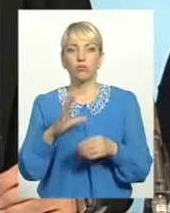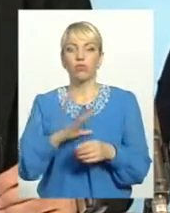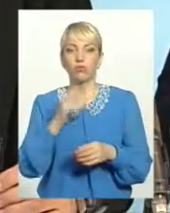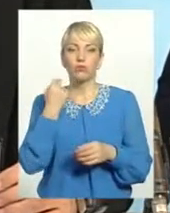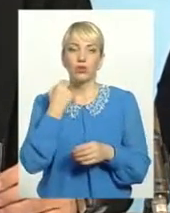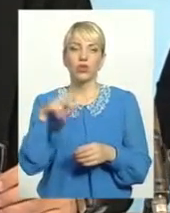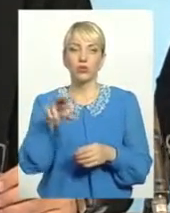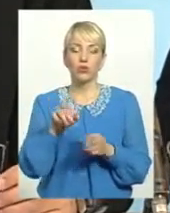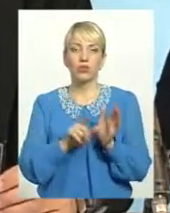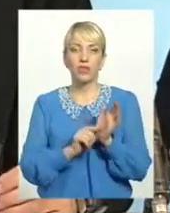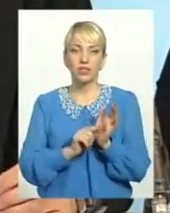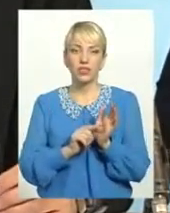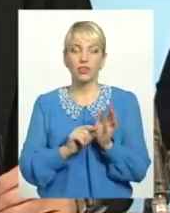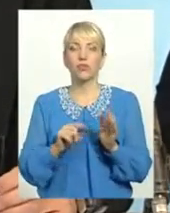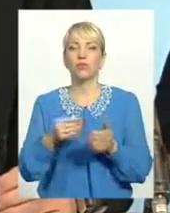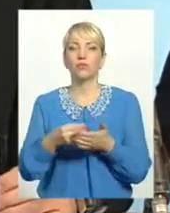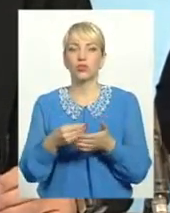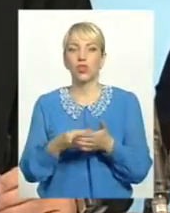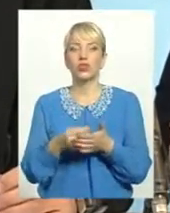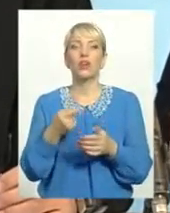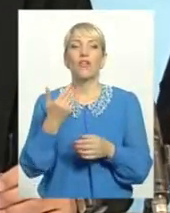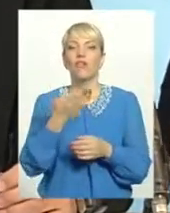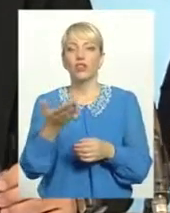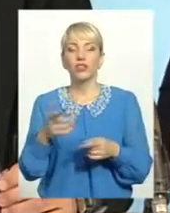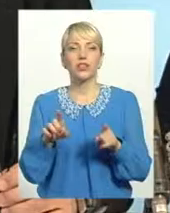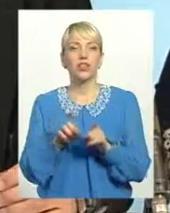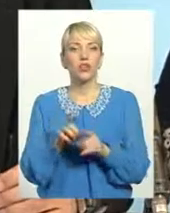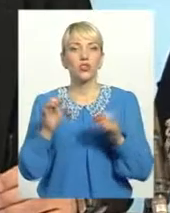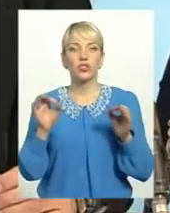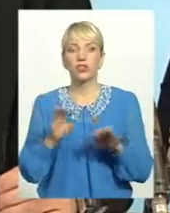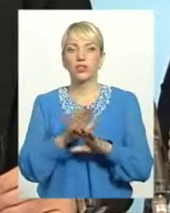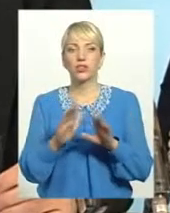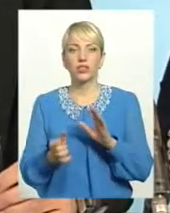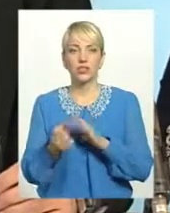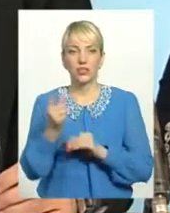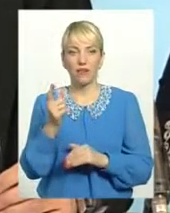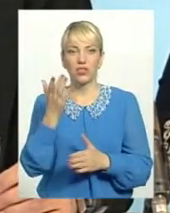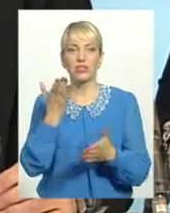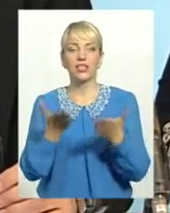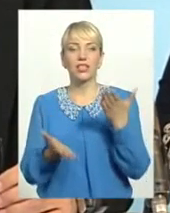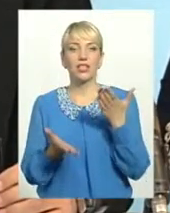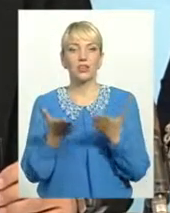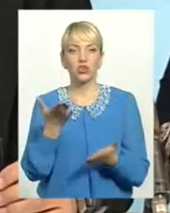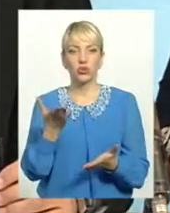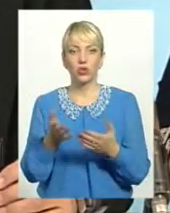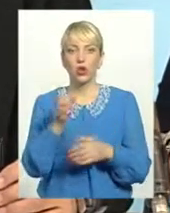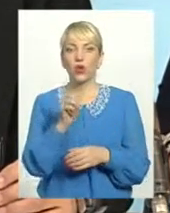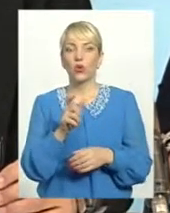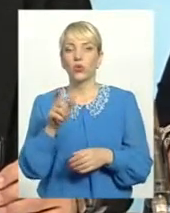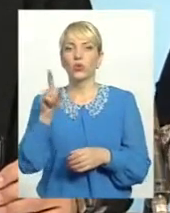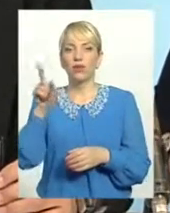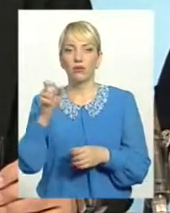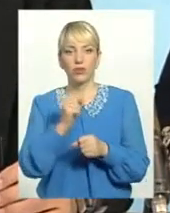бюджету, то вони також ніколи вже не з'являться. І якщо люди там